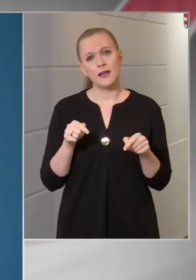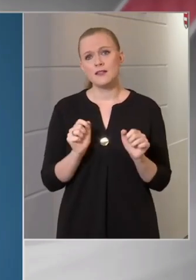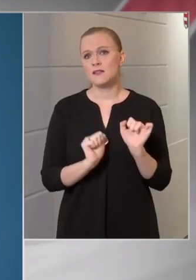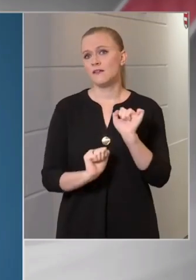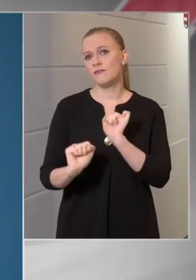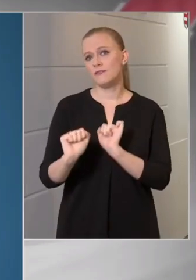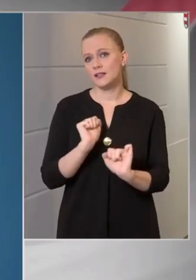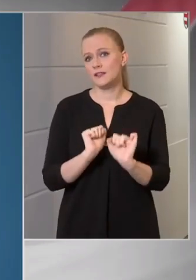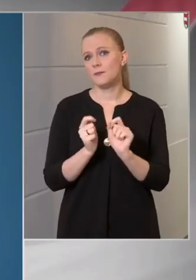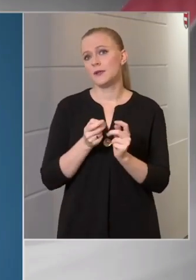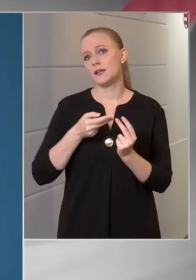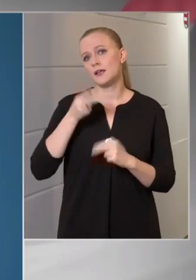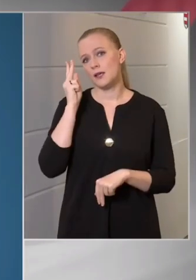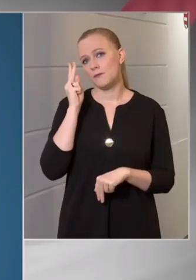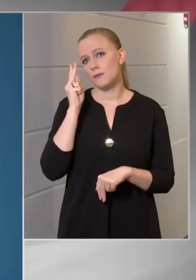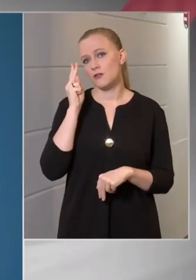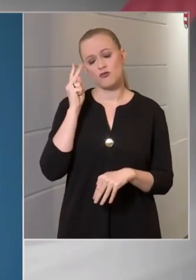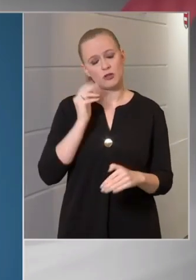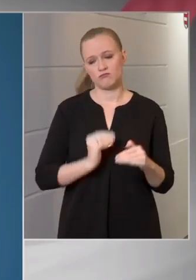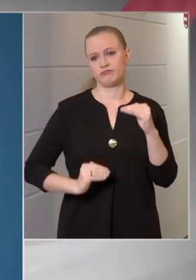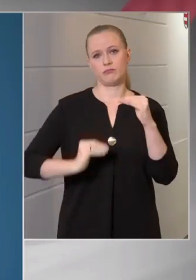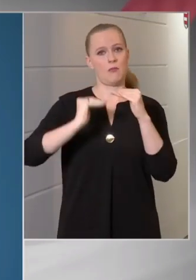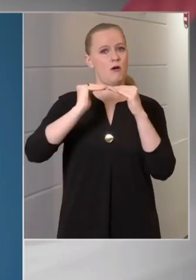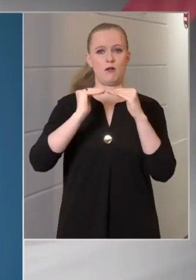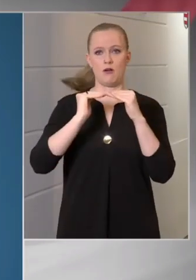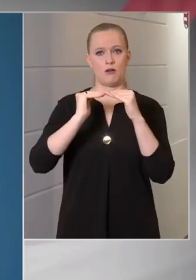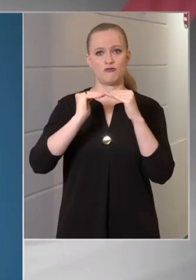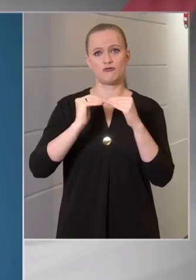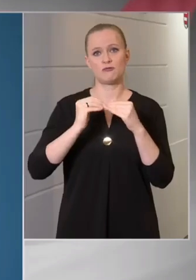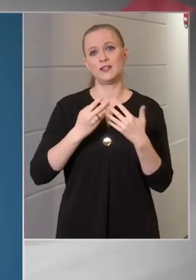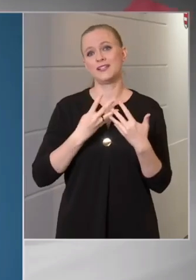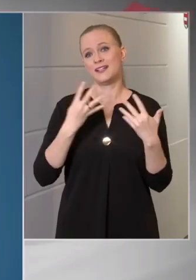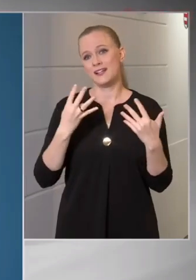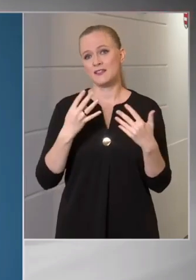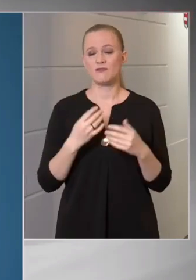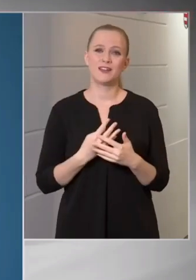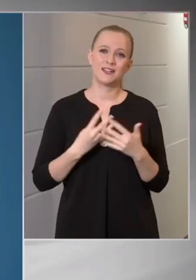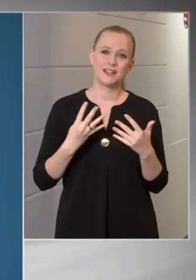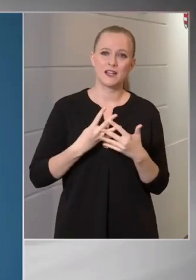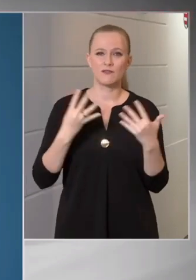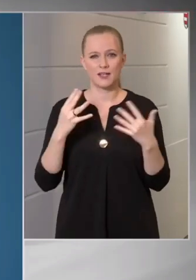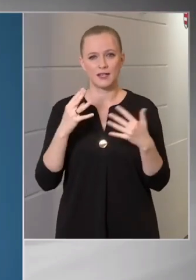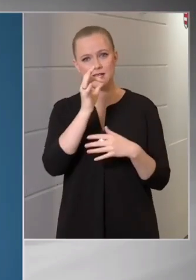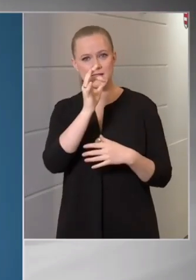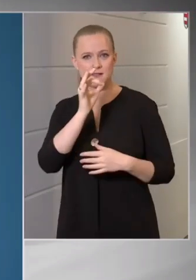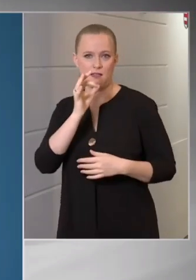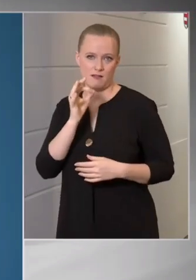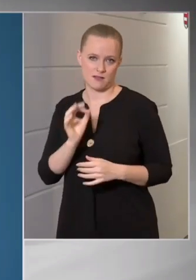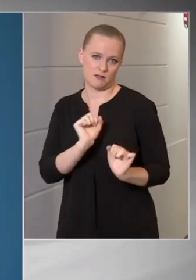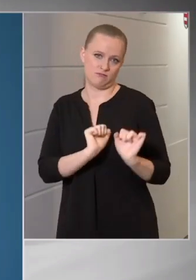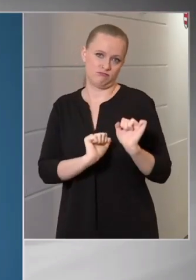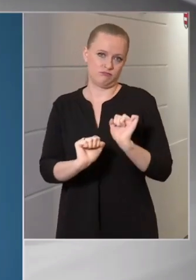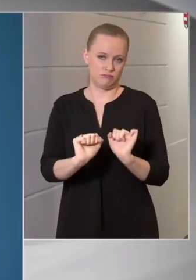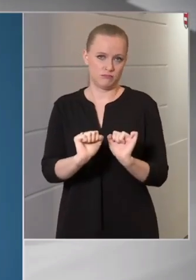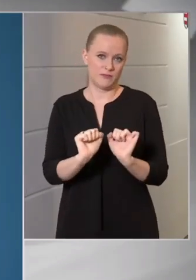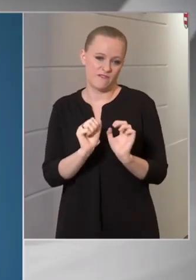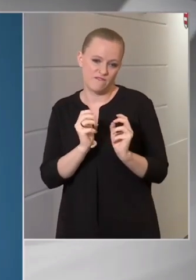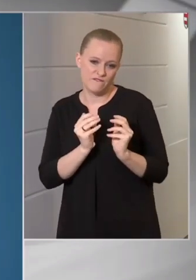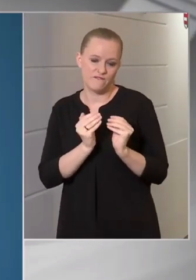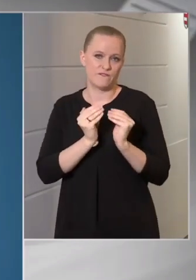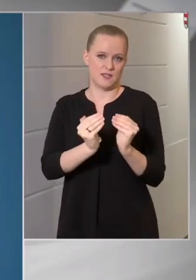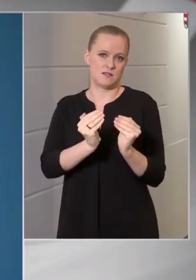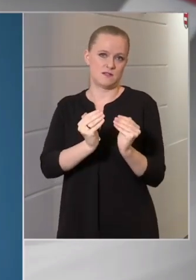védelmi képessége rend kívül magas, 90 illetve 99 százalékban tartja vissza